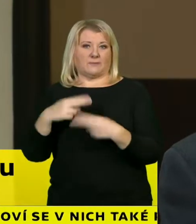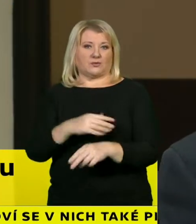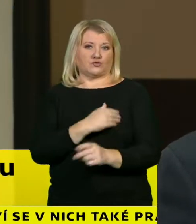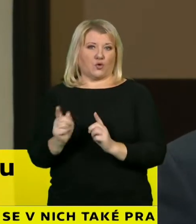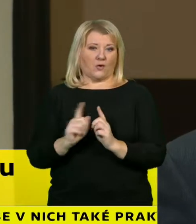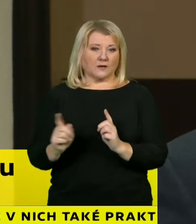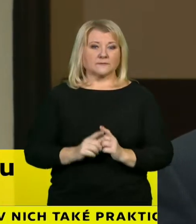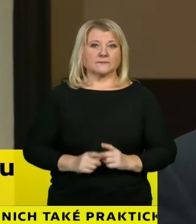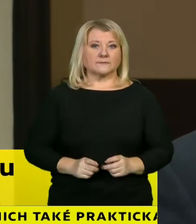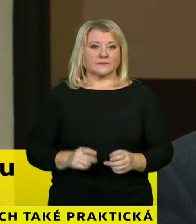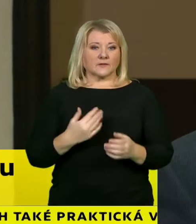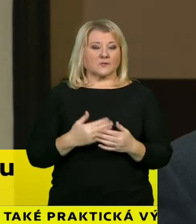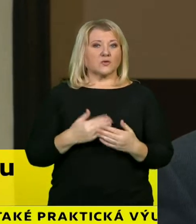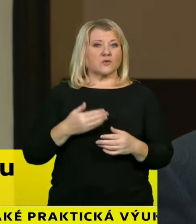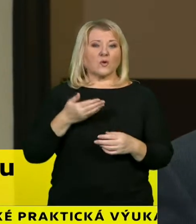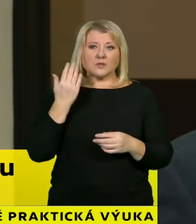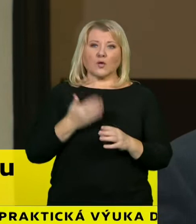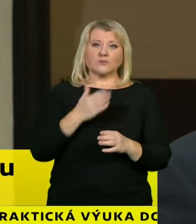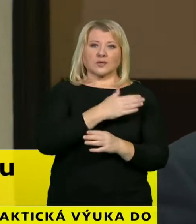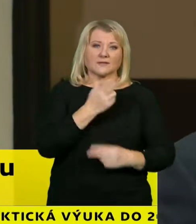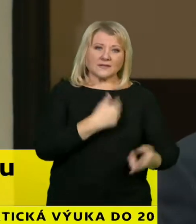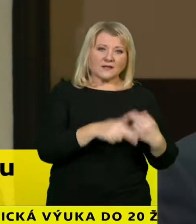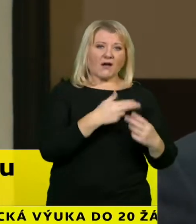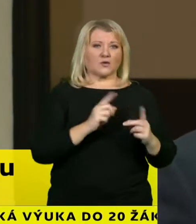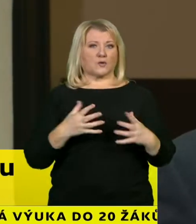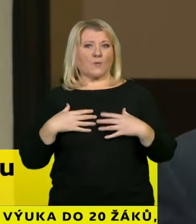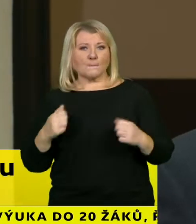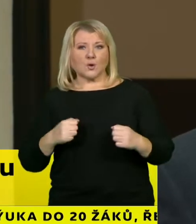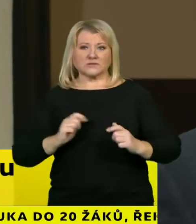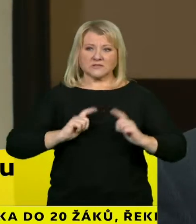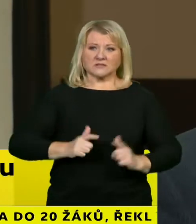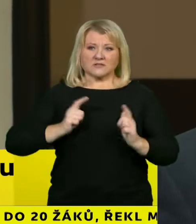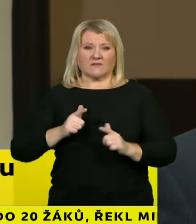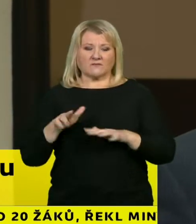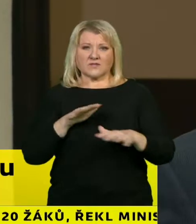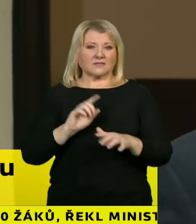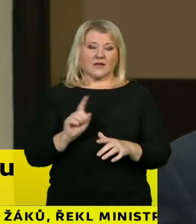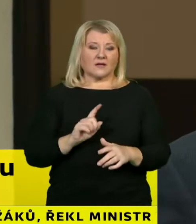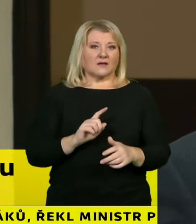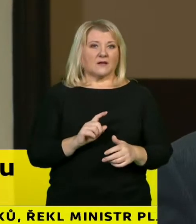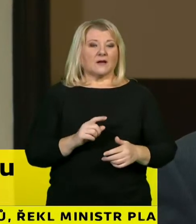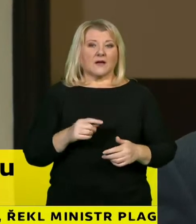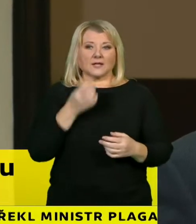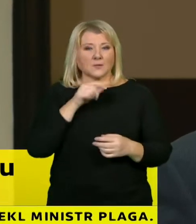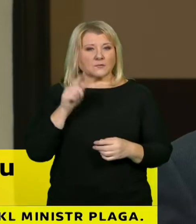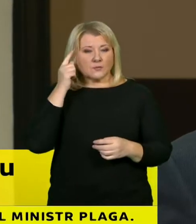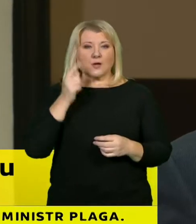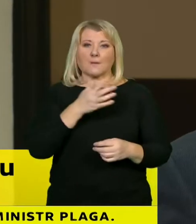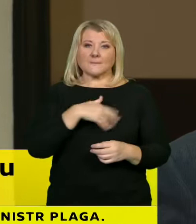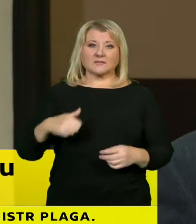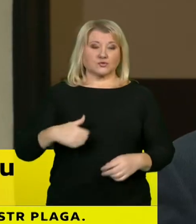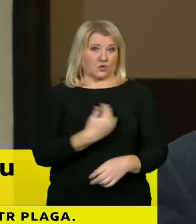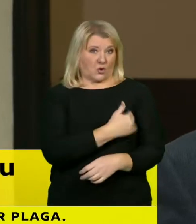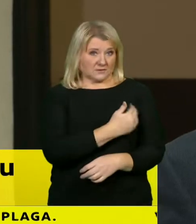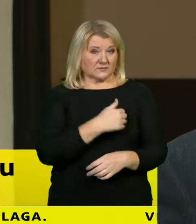situacích, kdy jsme museli šlapat na brzdu, ať už na jaře, nebo teď na podzim, je to ze dne na den, ale pokud zapátráte v paměti, tak ministerstvo školství bylo